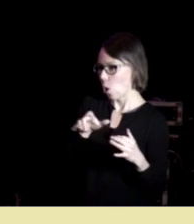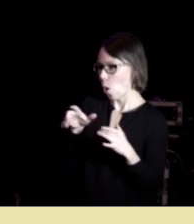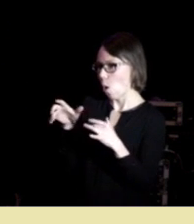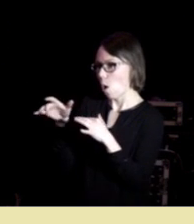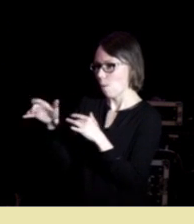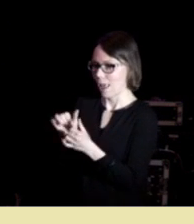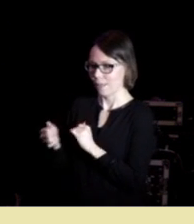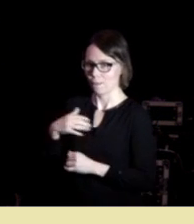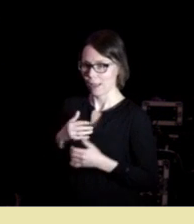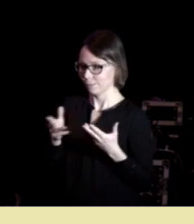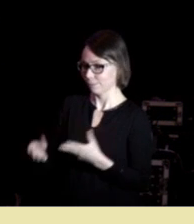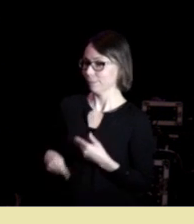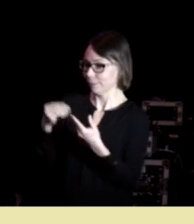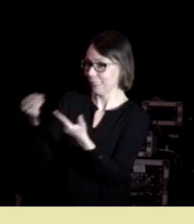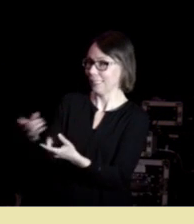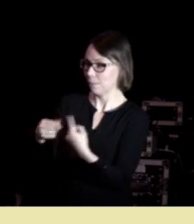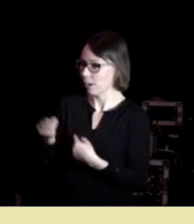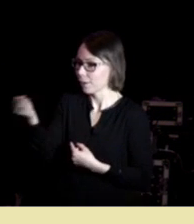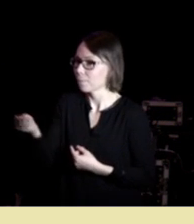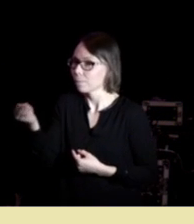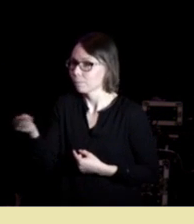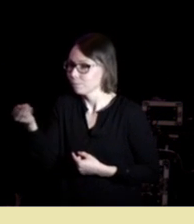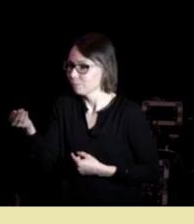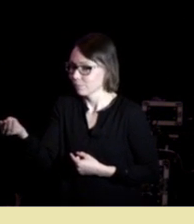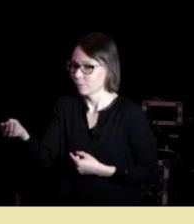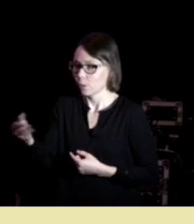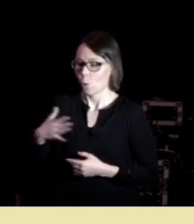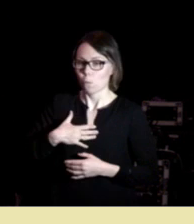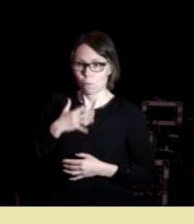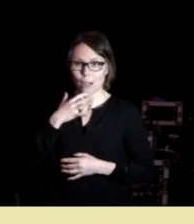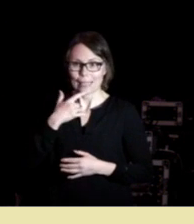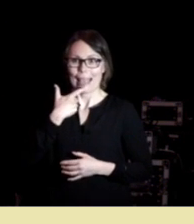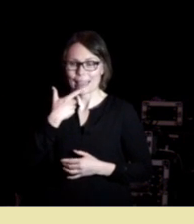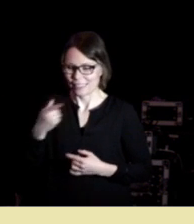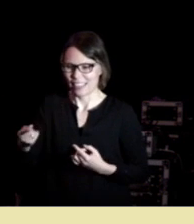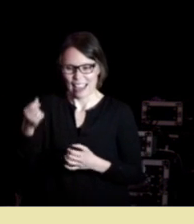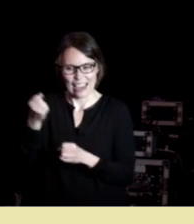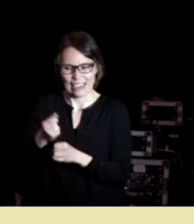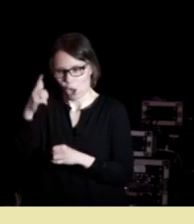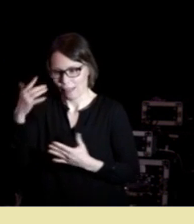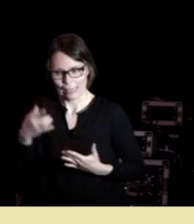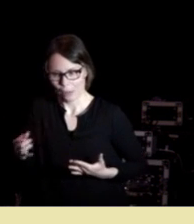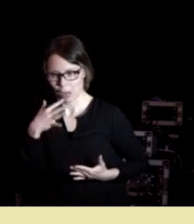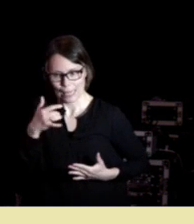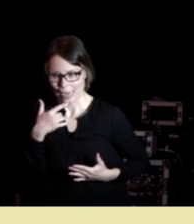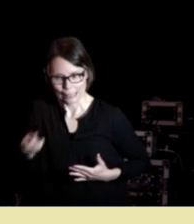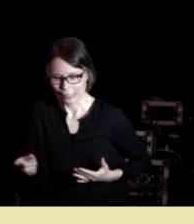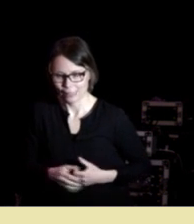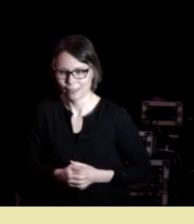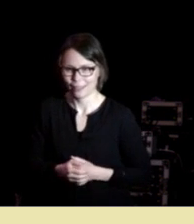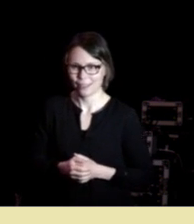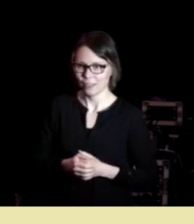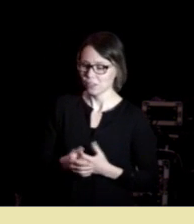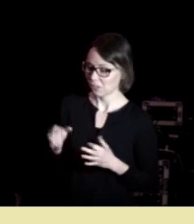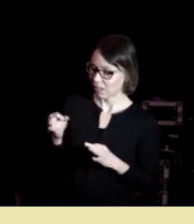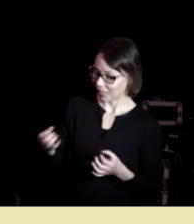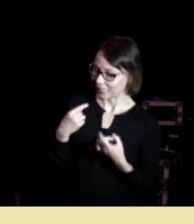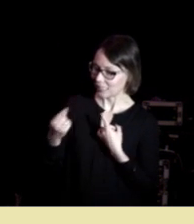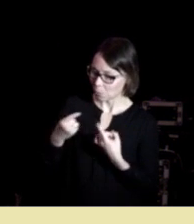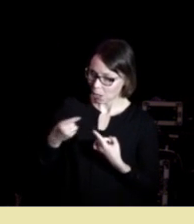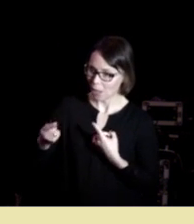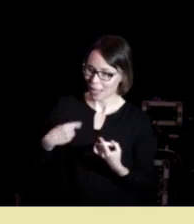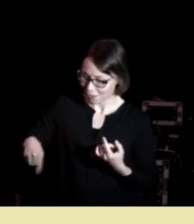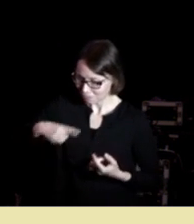og vil ivrig gi den tilbake. Og så vil de veldig gjerne snakke engelsk som de ikke kan overhovedet. Så vi hadde en veldig fin samtale